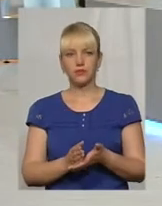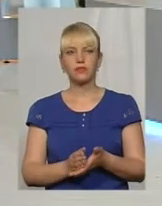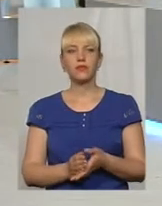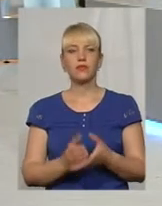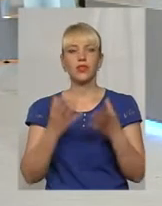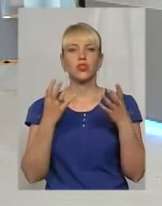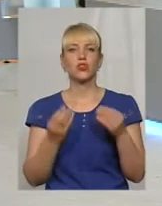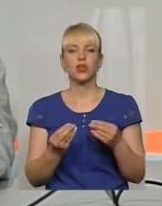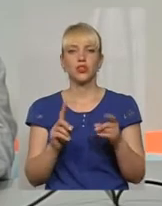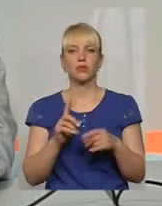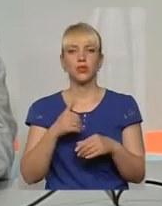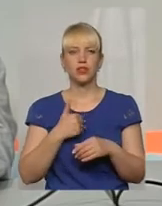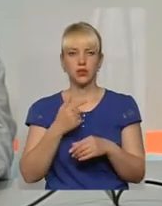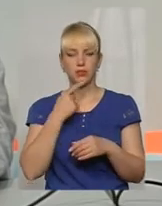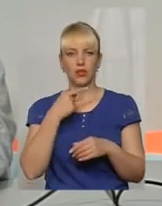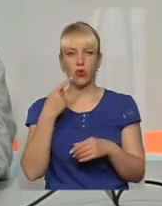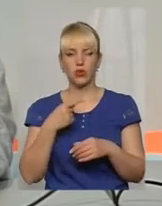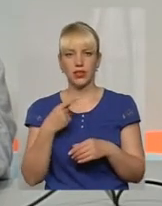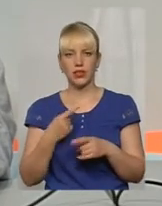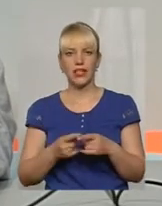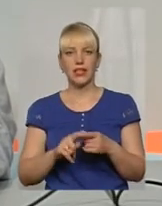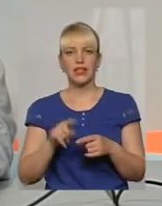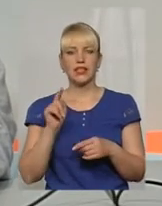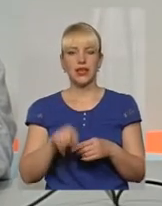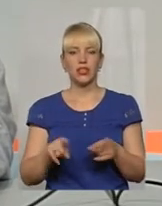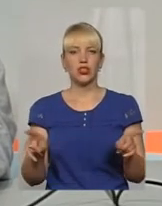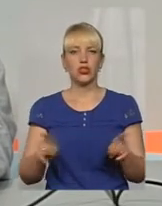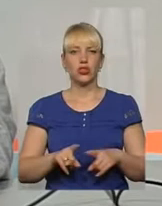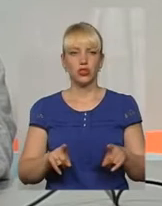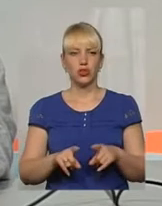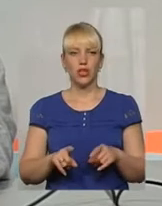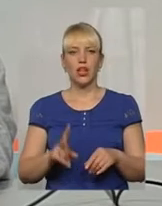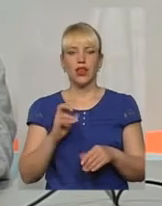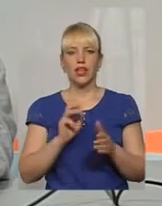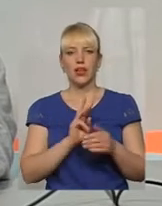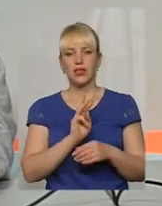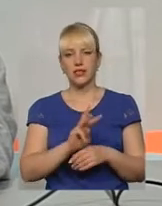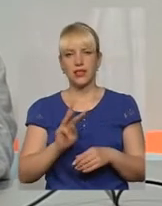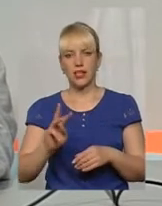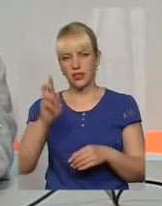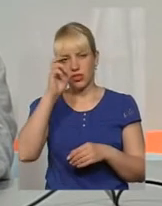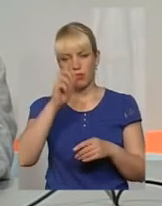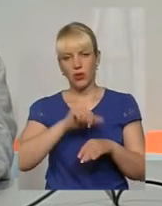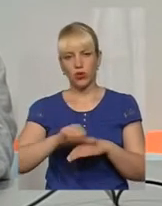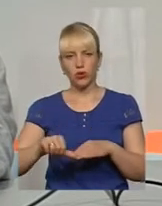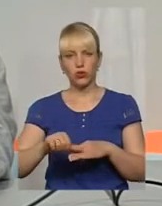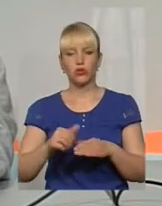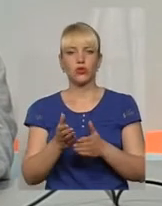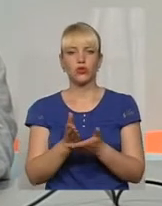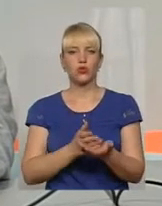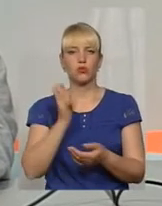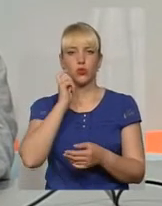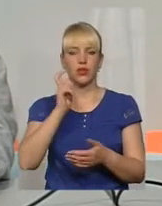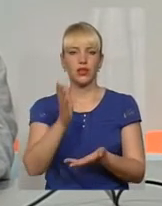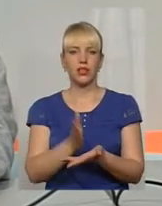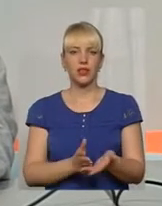Ще, що би хотілося наголосити, це те, що, знову ж таки, на сайті Державної прикордонної служби України є